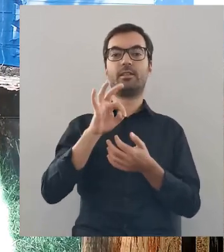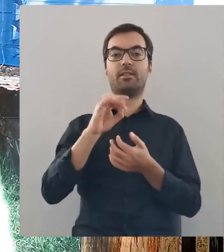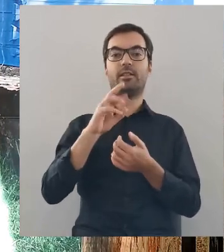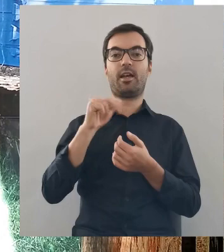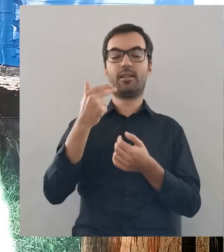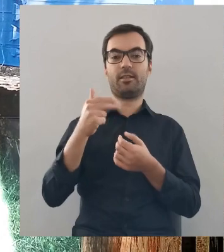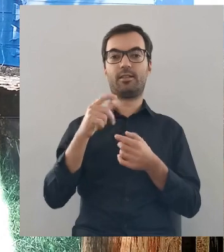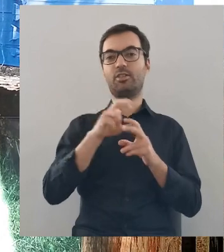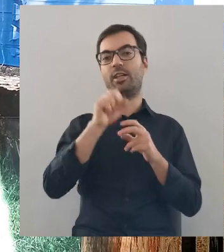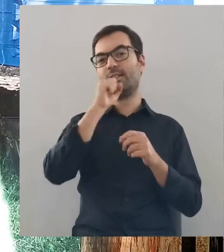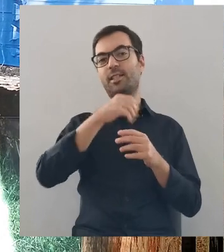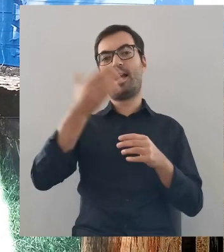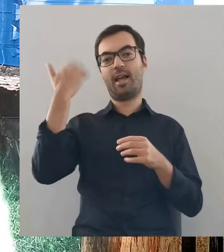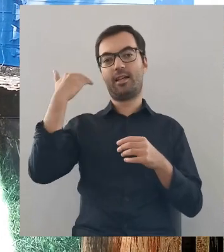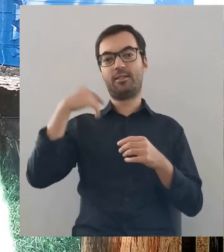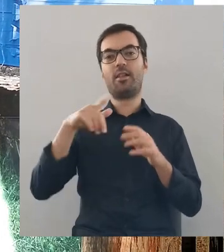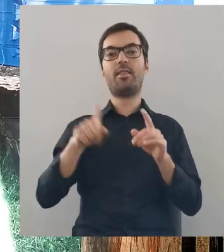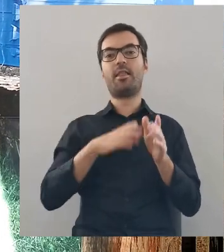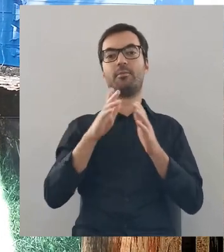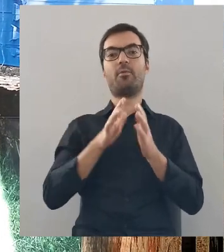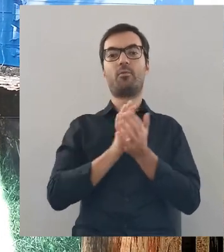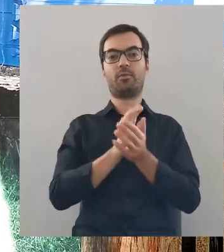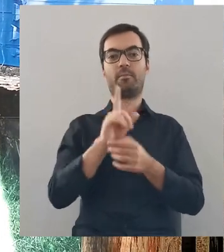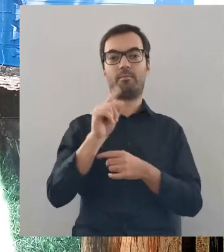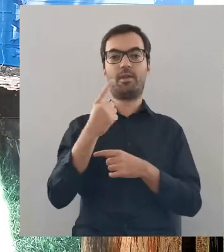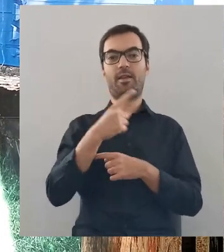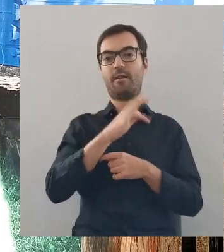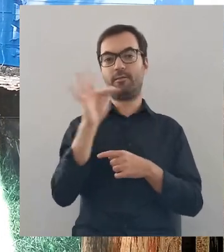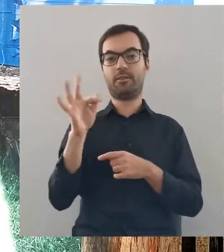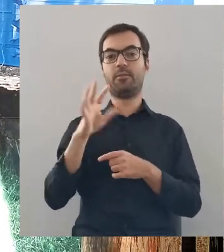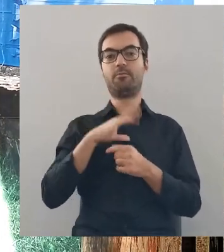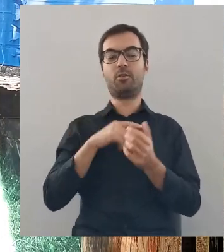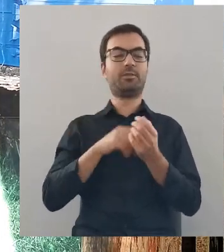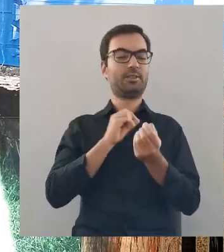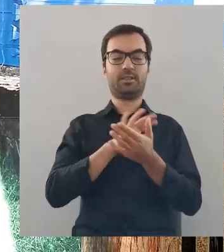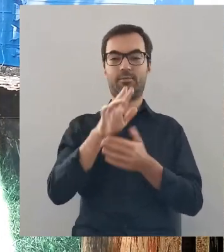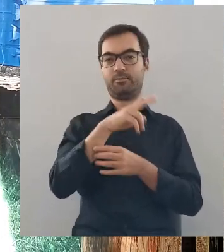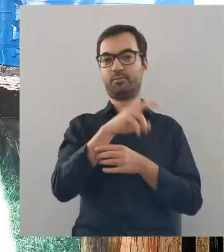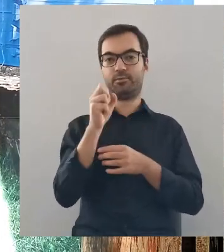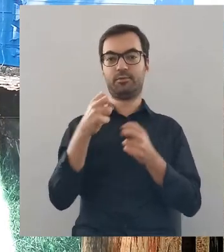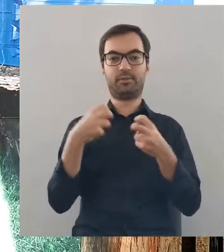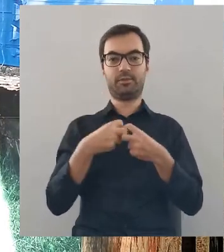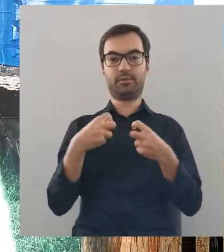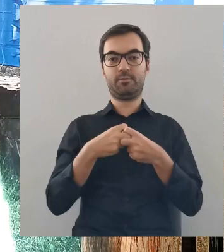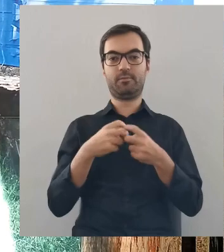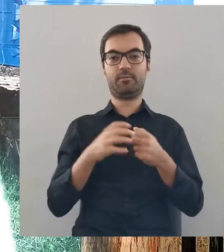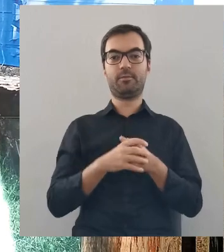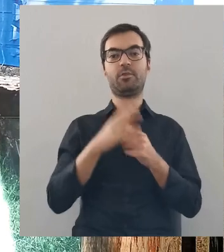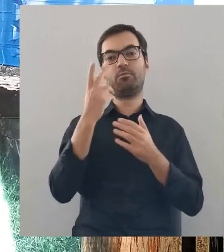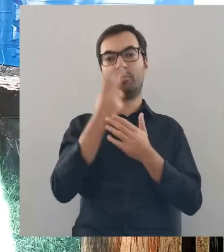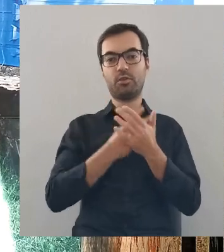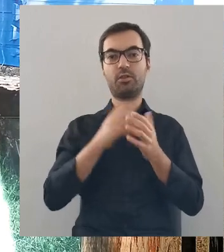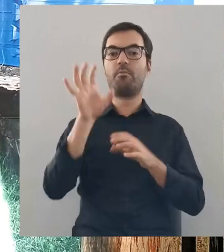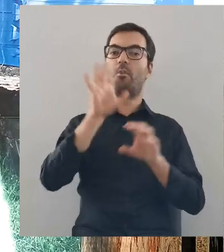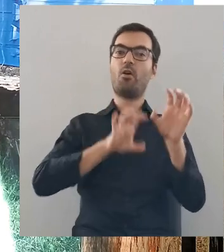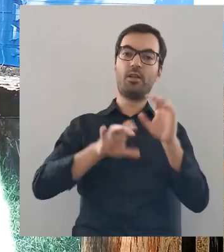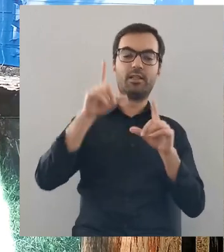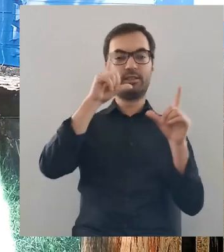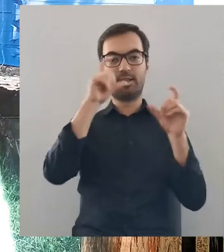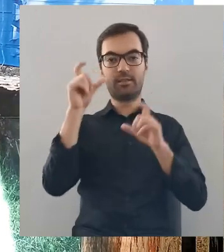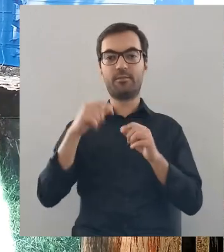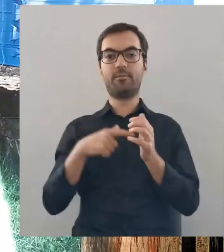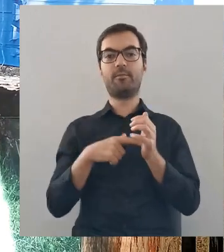Sterdyń od czasów najdawniejszych. To jest kolejna publikacja w formacie PDF, którą można sobie zupełnie za darmo ściągnąć z internetu,